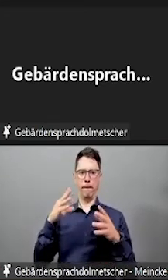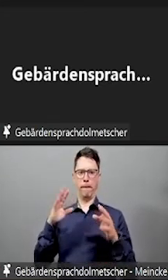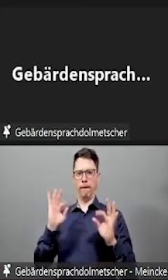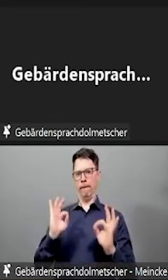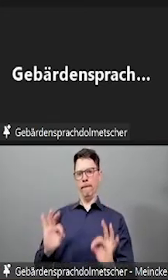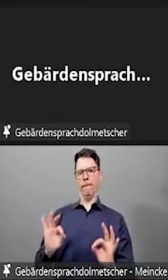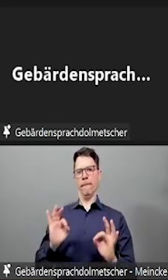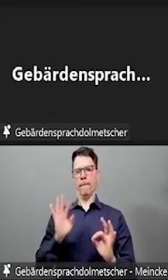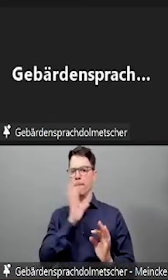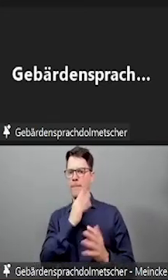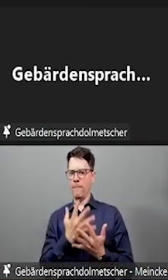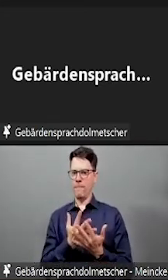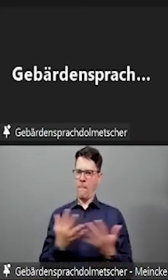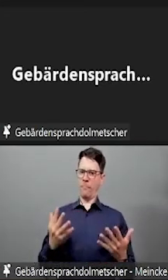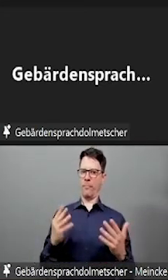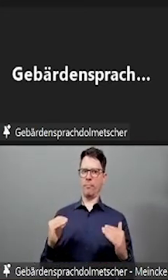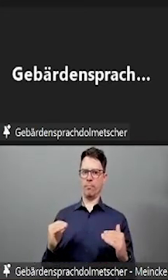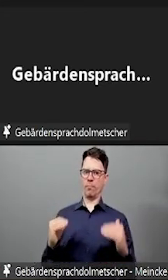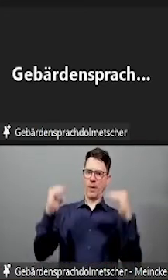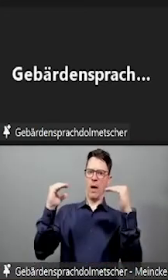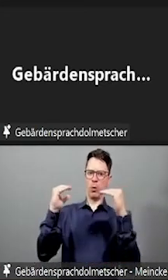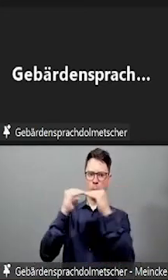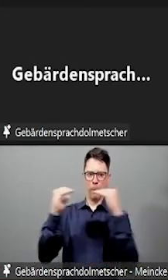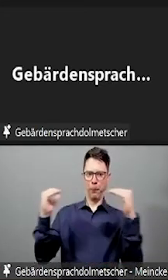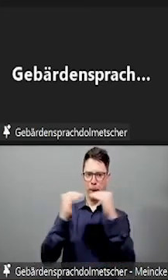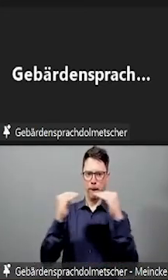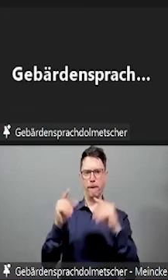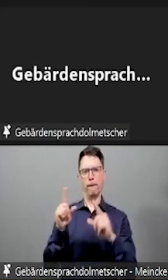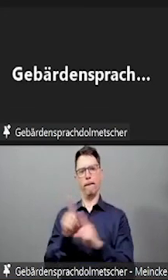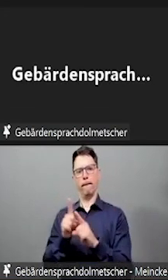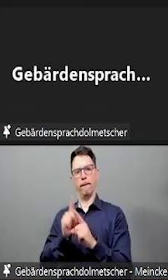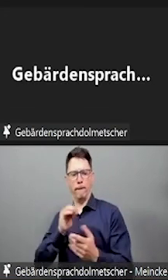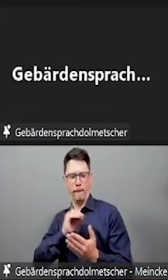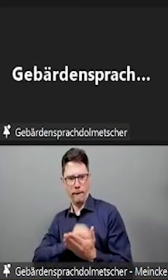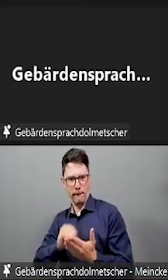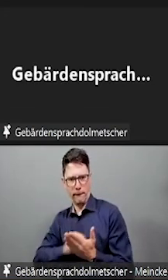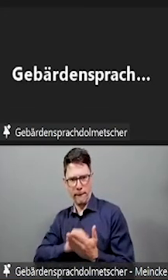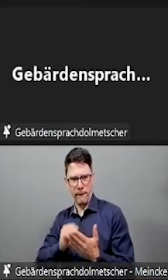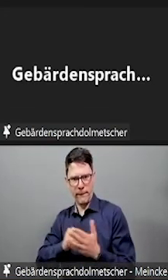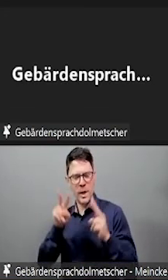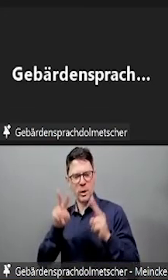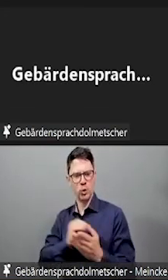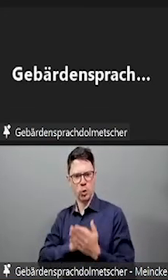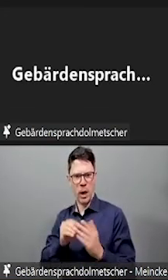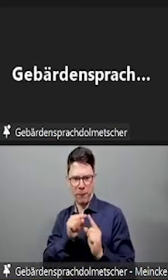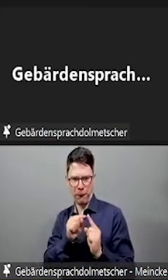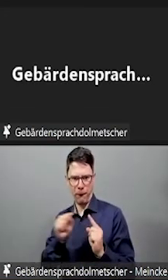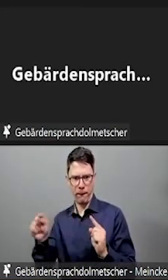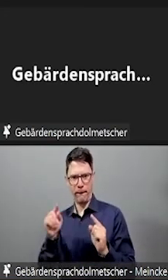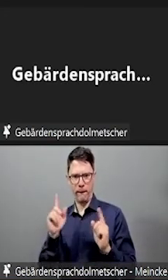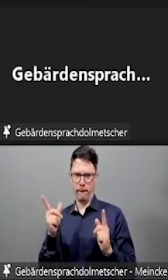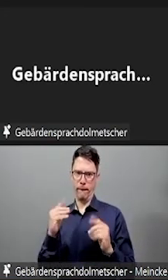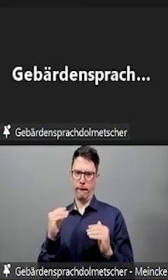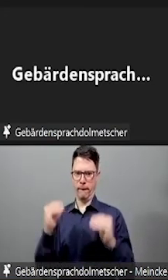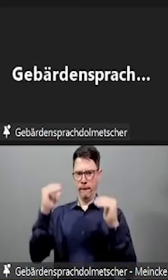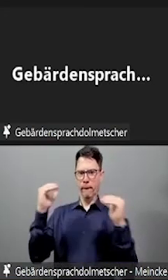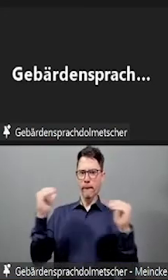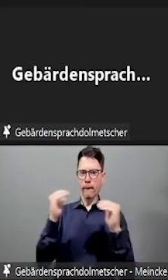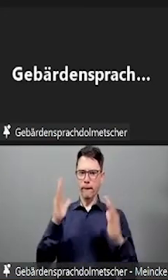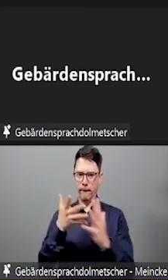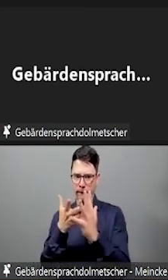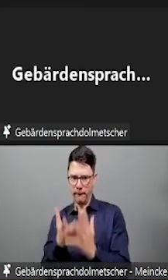Und der zweite Punkt der Prüfungs und Aufgabenformate. Da ist es so, dass je nach Prüfungs und